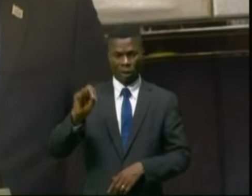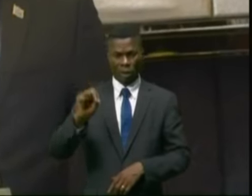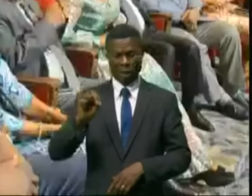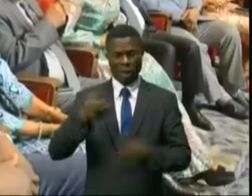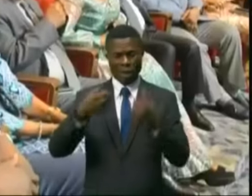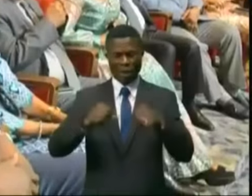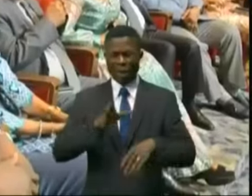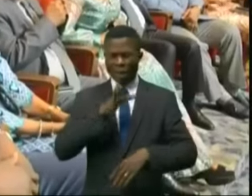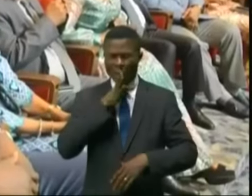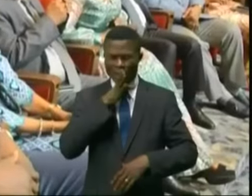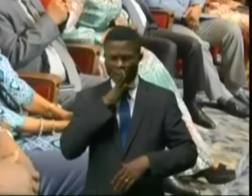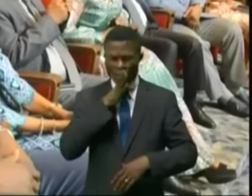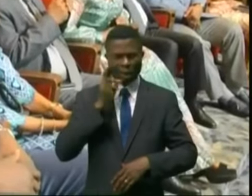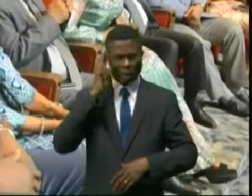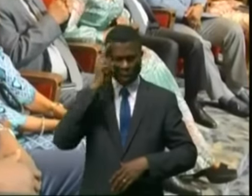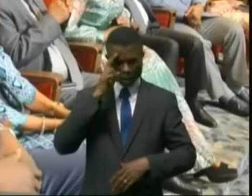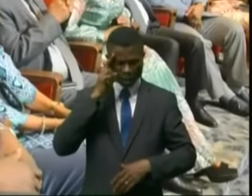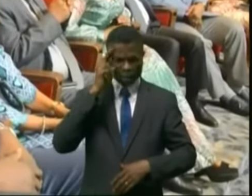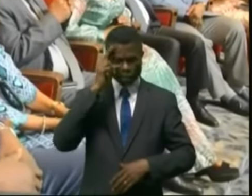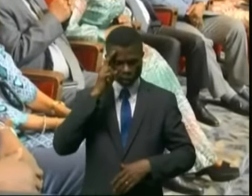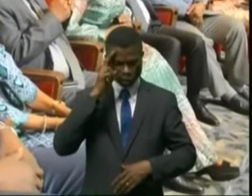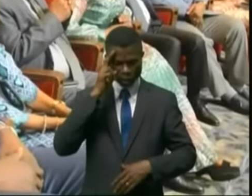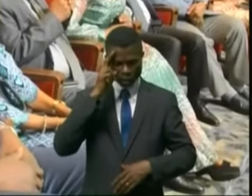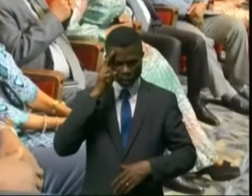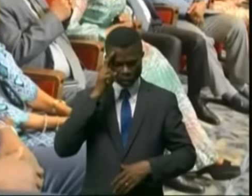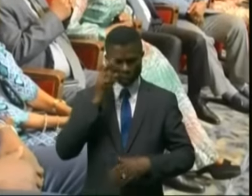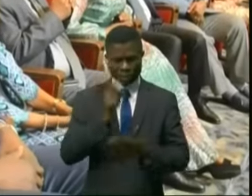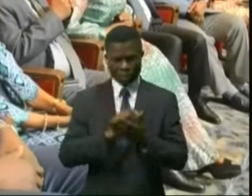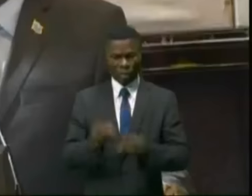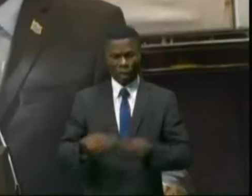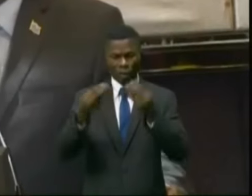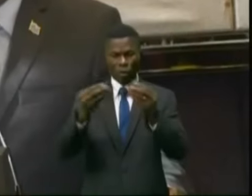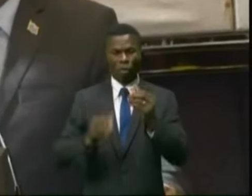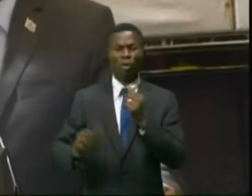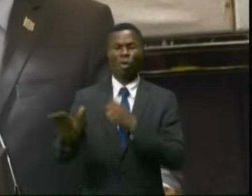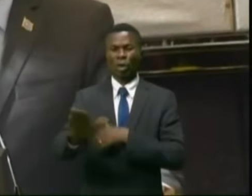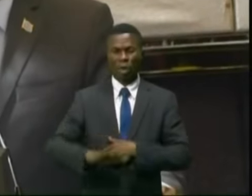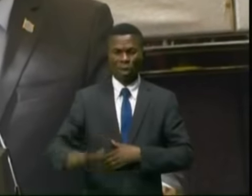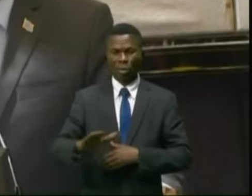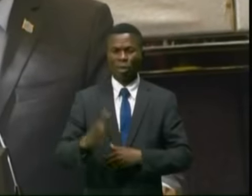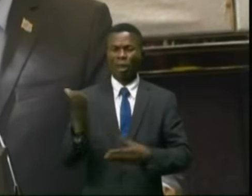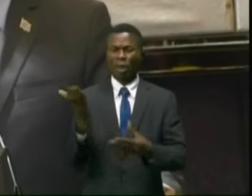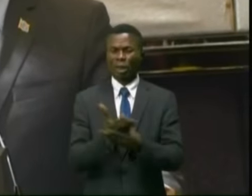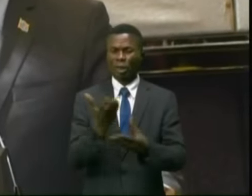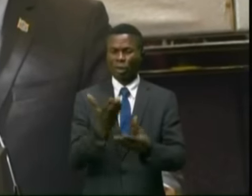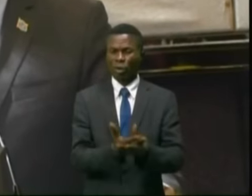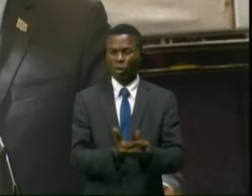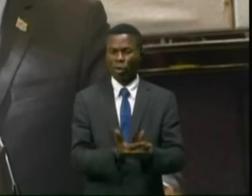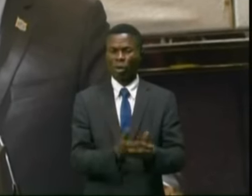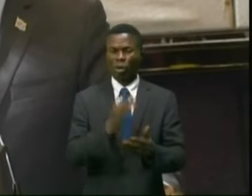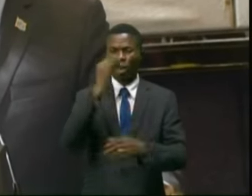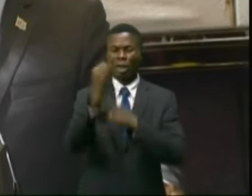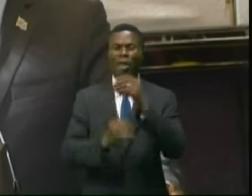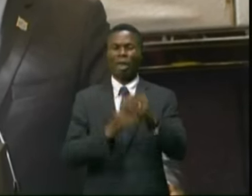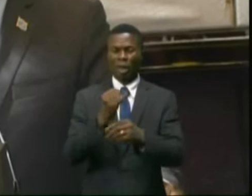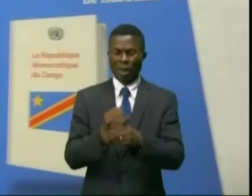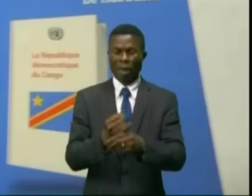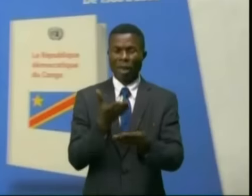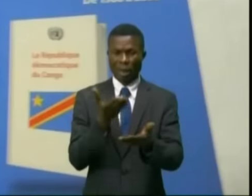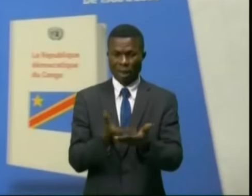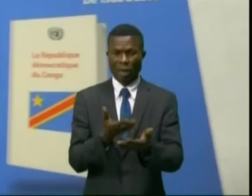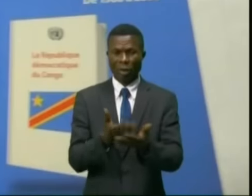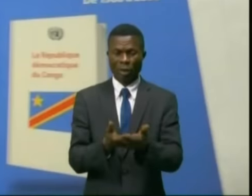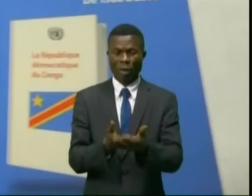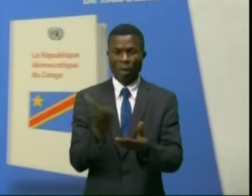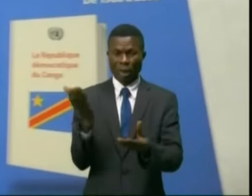temps pour doter le pays, les outils internationaux et ici…